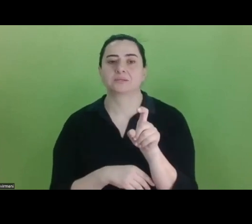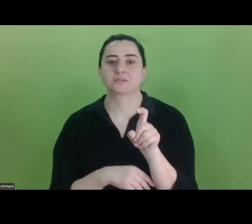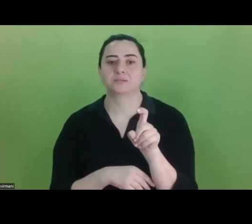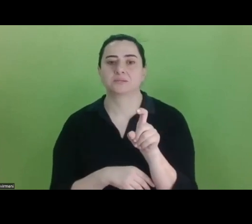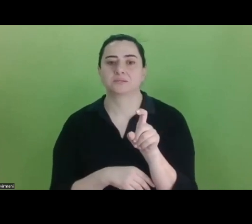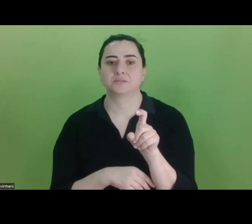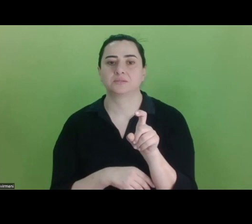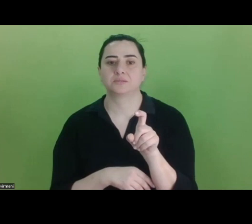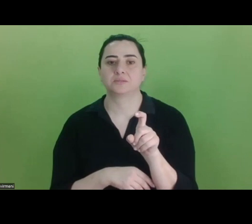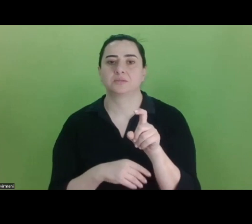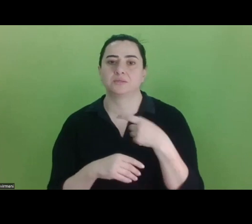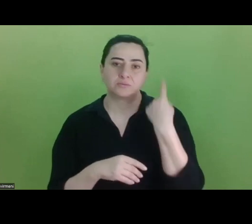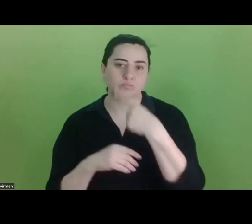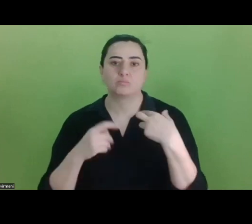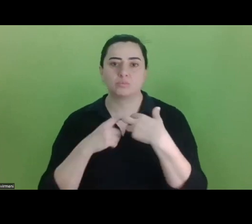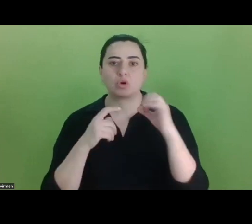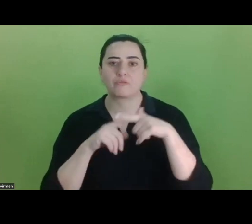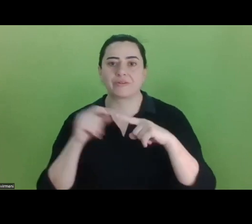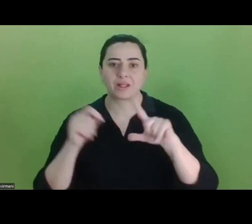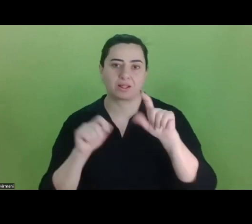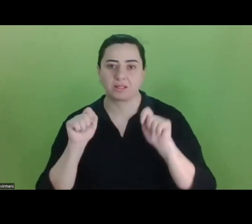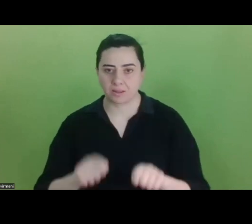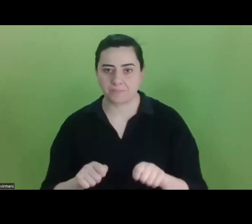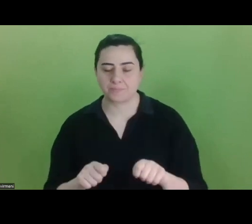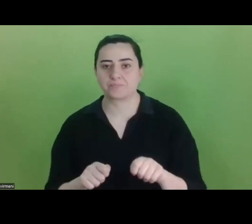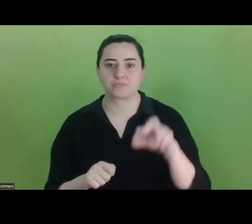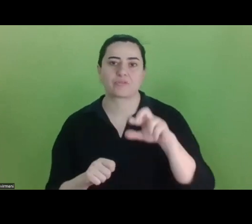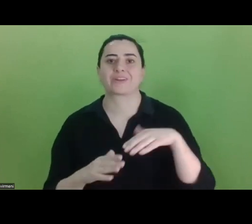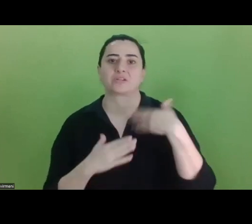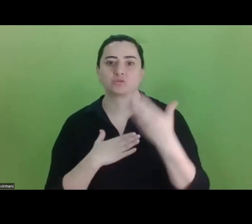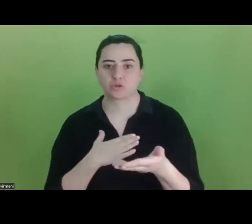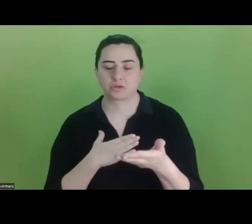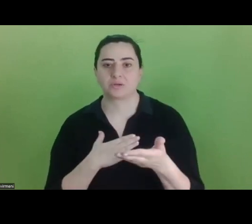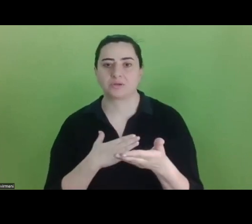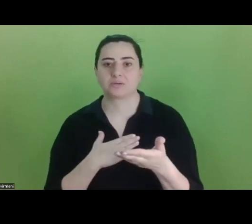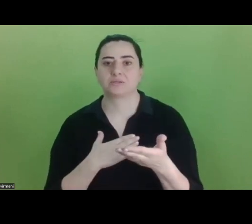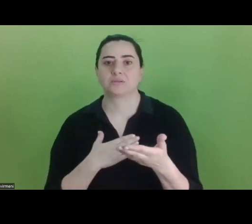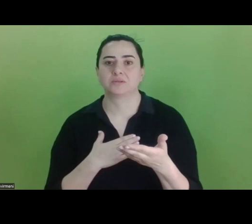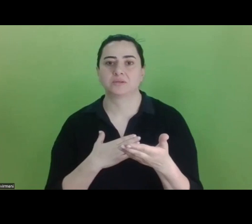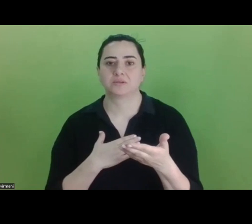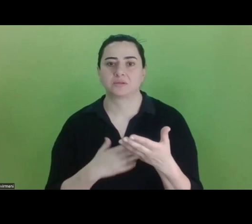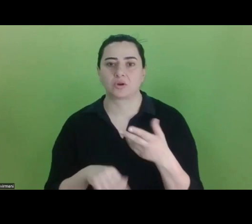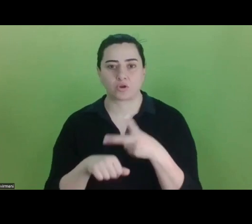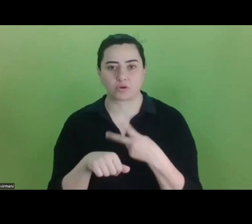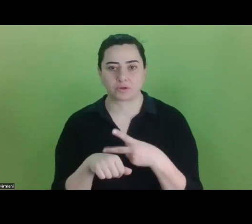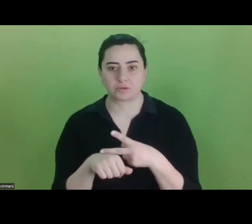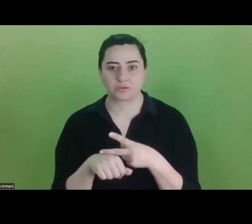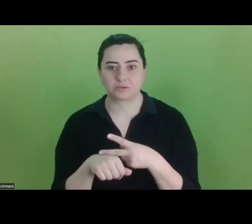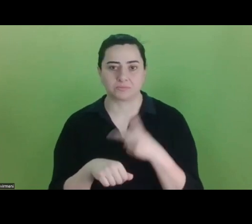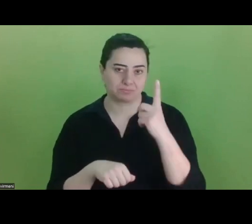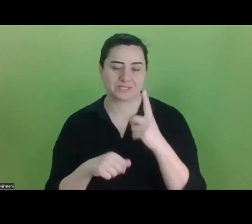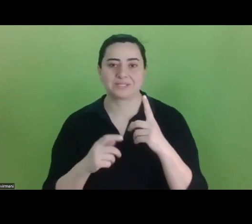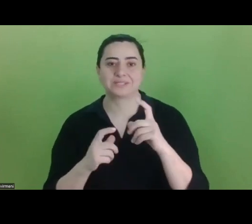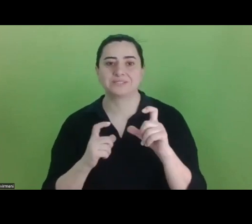profilinizi oluşturabilirsiniz bilgi sistemine girerek. Profildeki bilgiler biraz detaylıdır. Örneğin biz Sivil Toplum